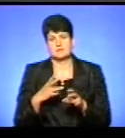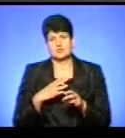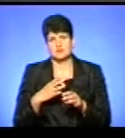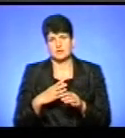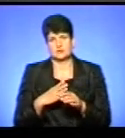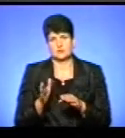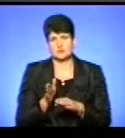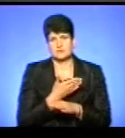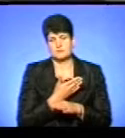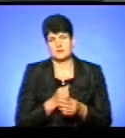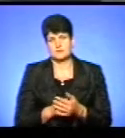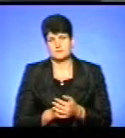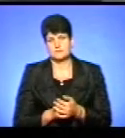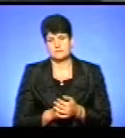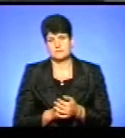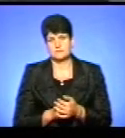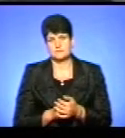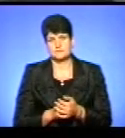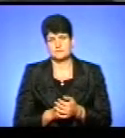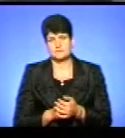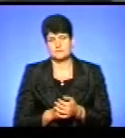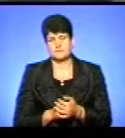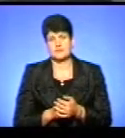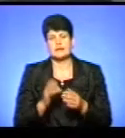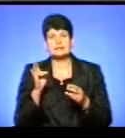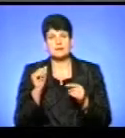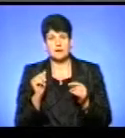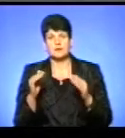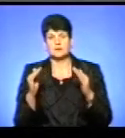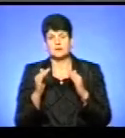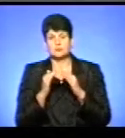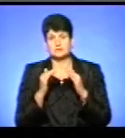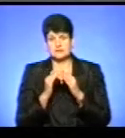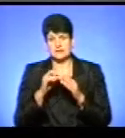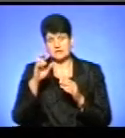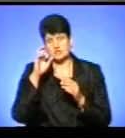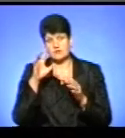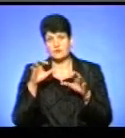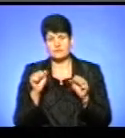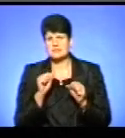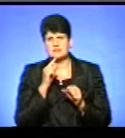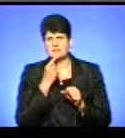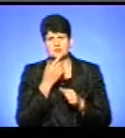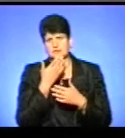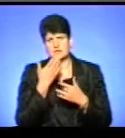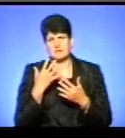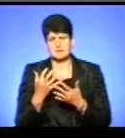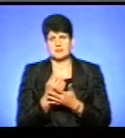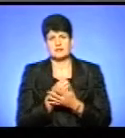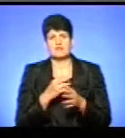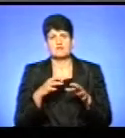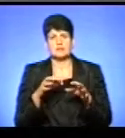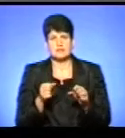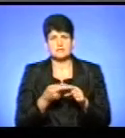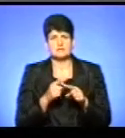добровільно демонтували. Те річ, маленько, що на будівлях комунальної власності в основному не важко, не складно нам знаходити власників